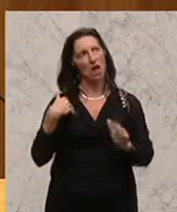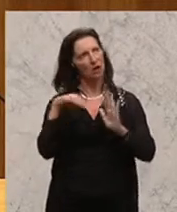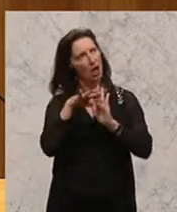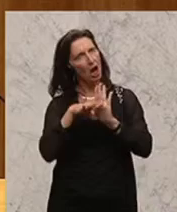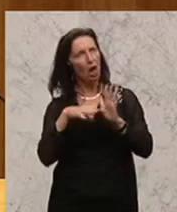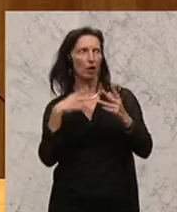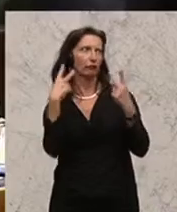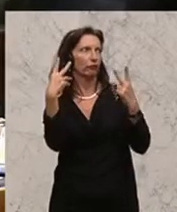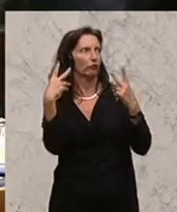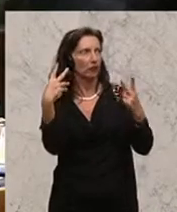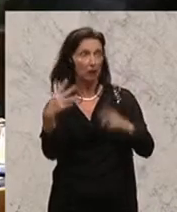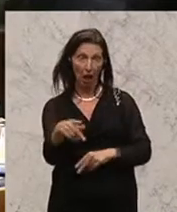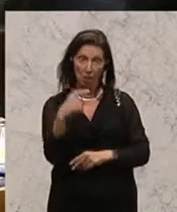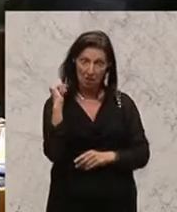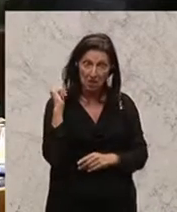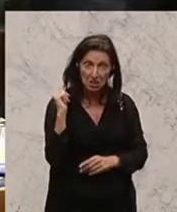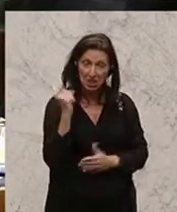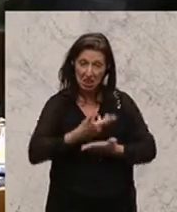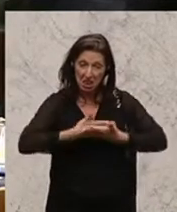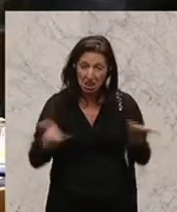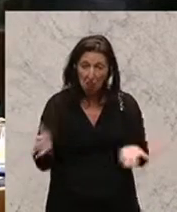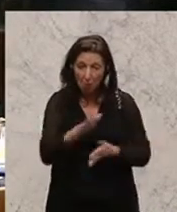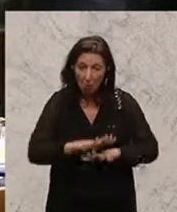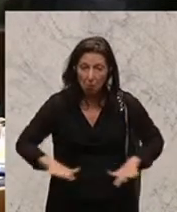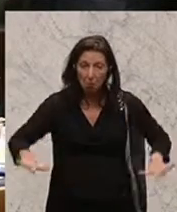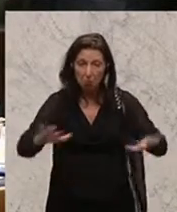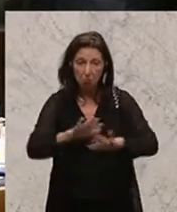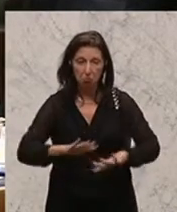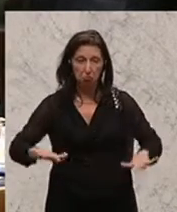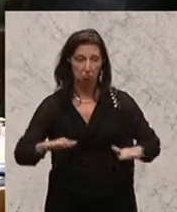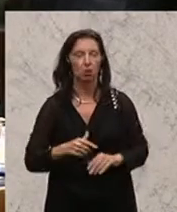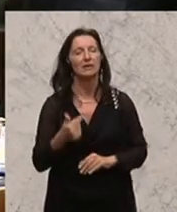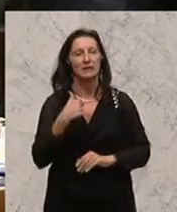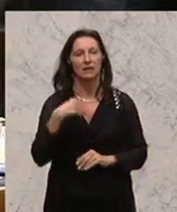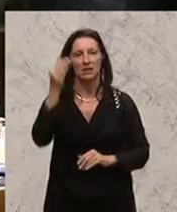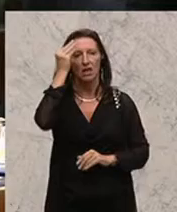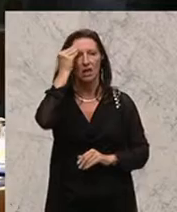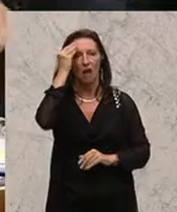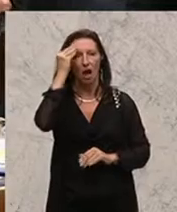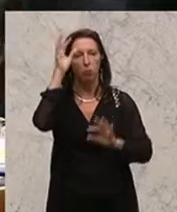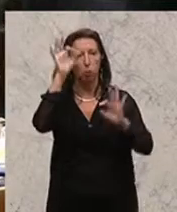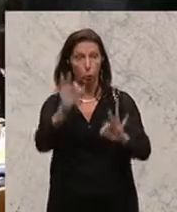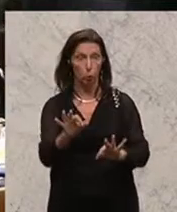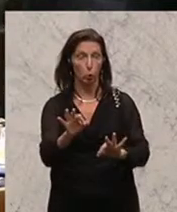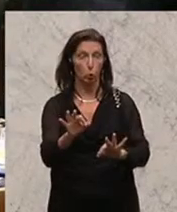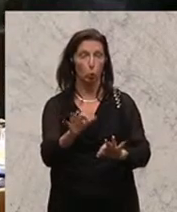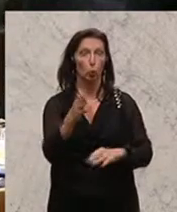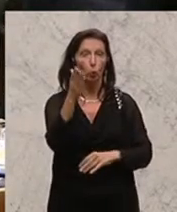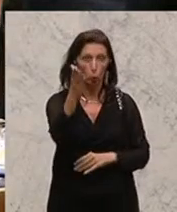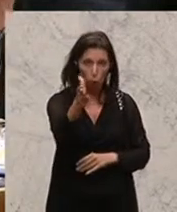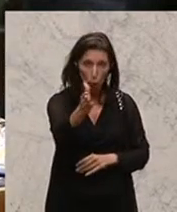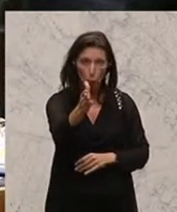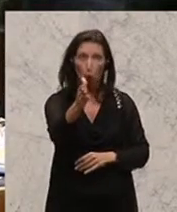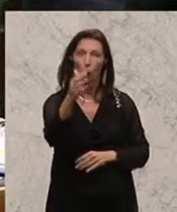entlarvt, meine Damen und Herren von der FPÖ. Und ich glaube, es wäre gut, wenn Sie hier